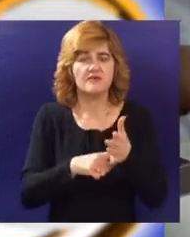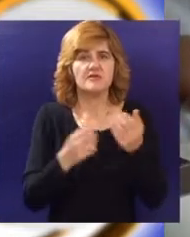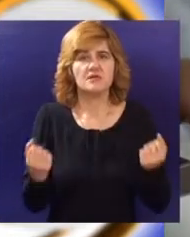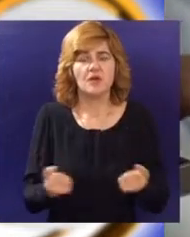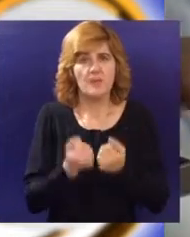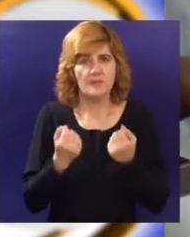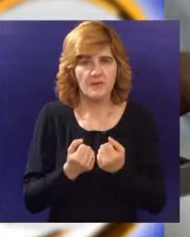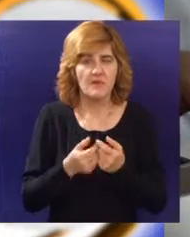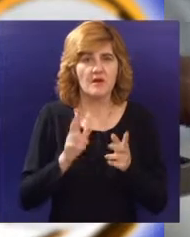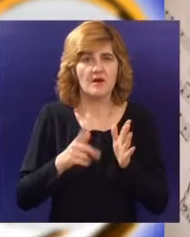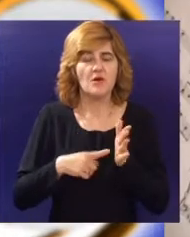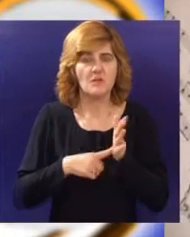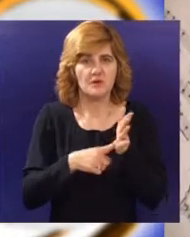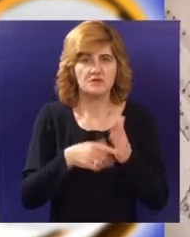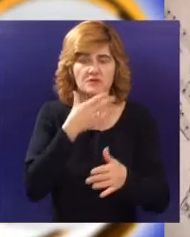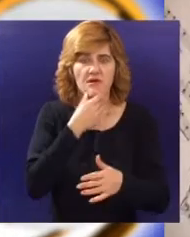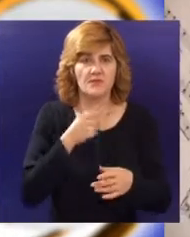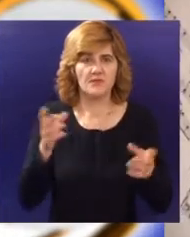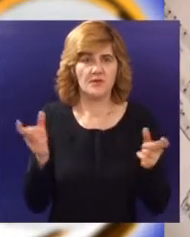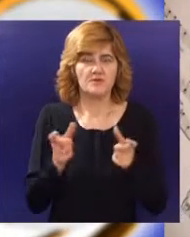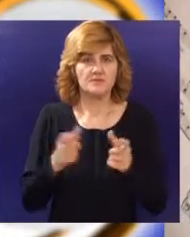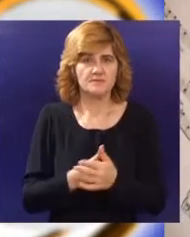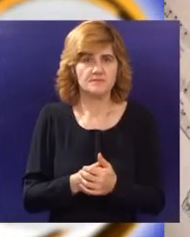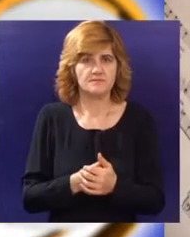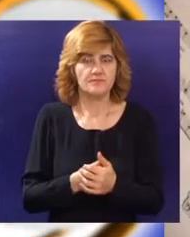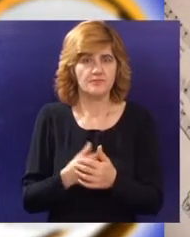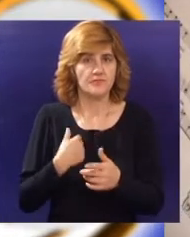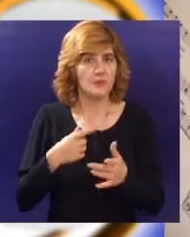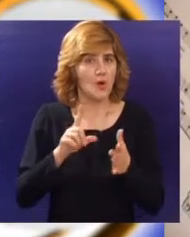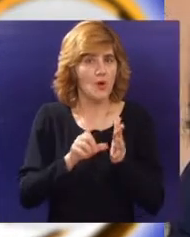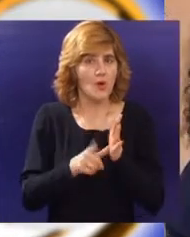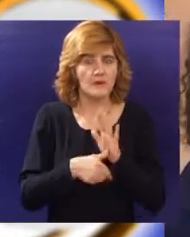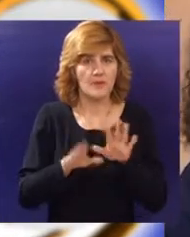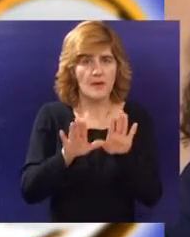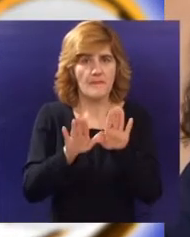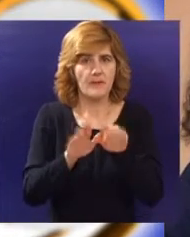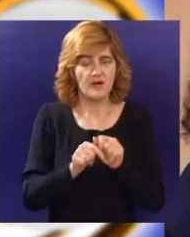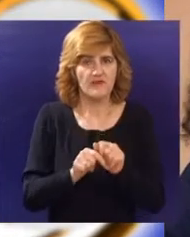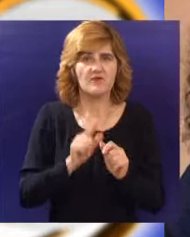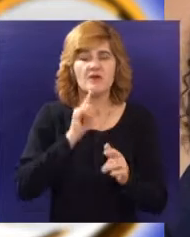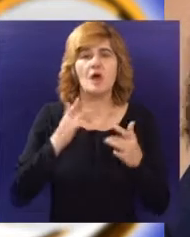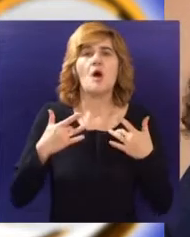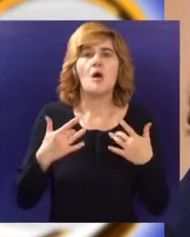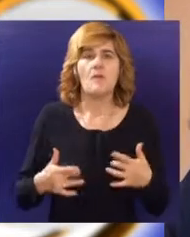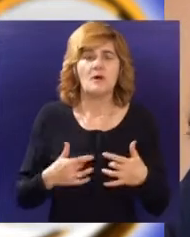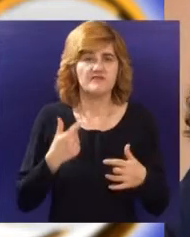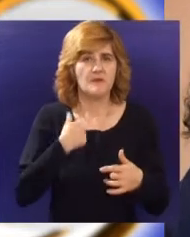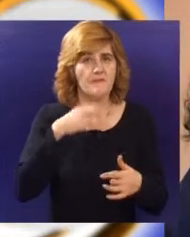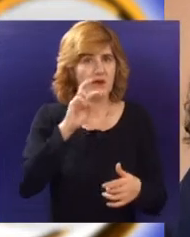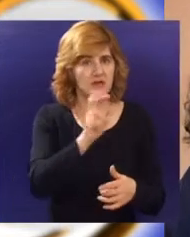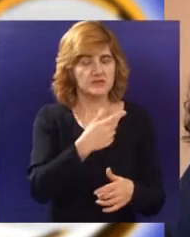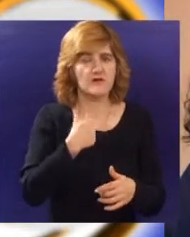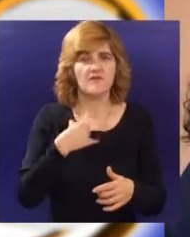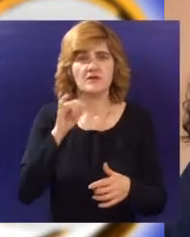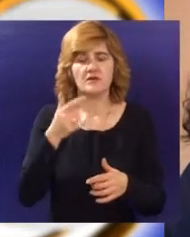navodnicima drugačiji muzički spektakl. Odnos sam prihvatio to, jer ja uvijek radim s profesorom Murinjeka, kako da nešto treba, meni nije